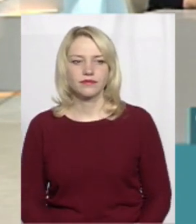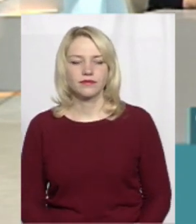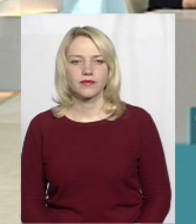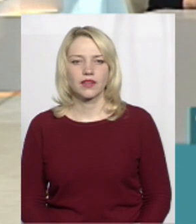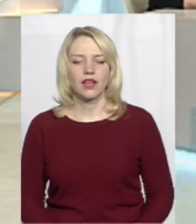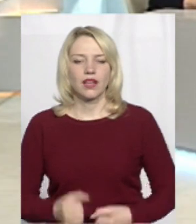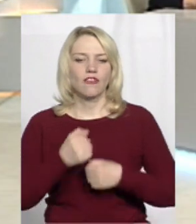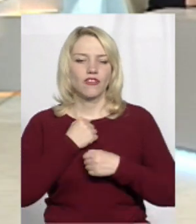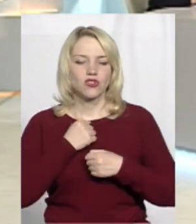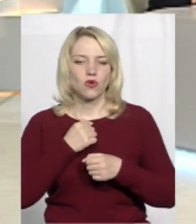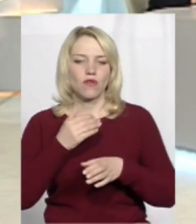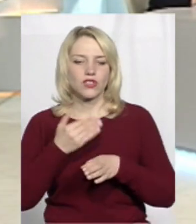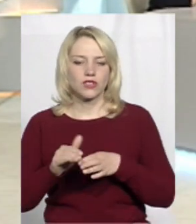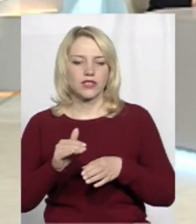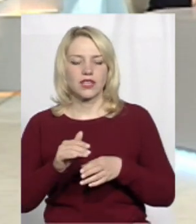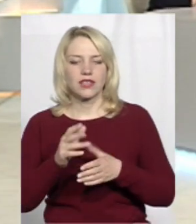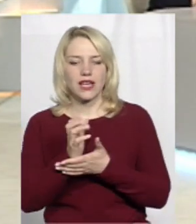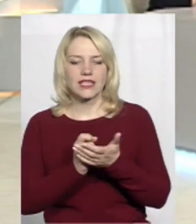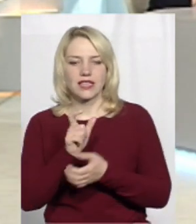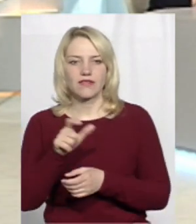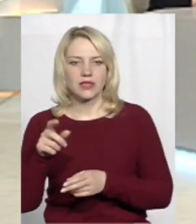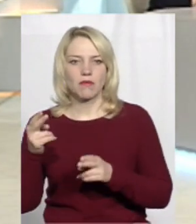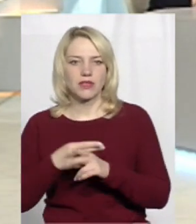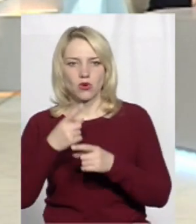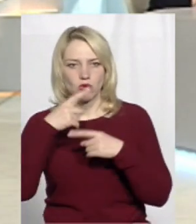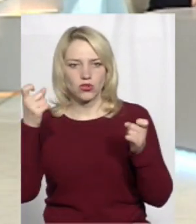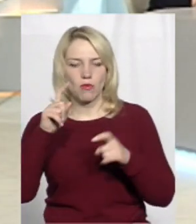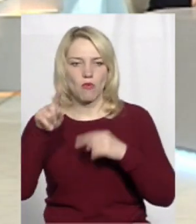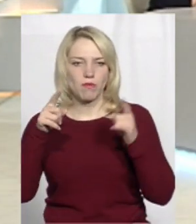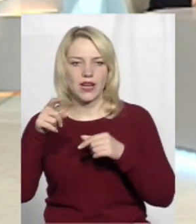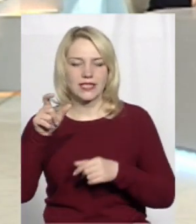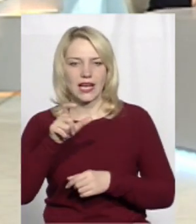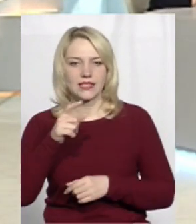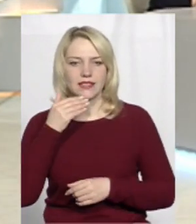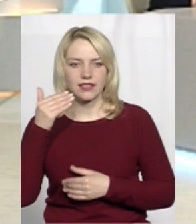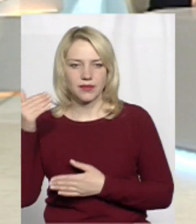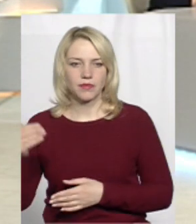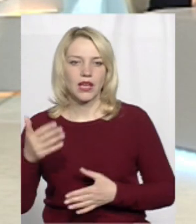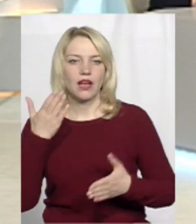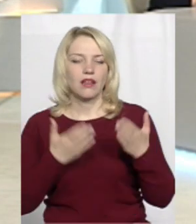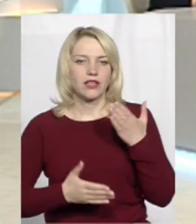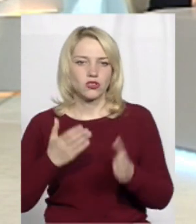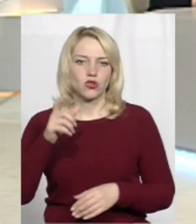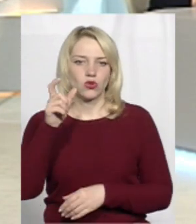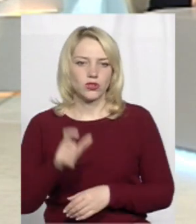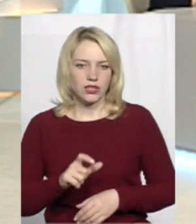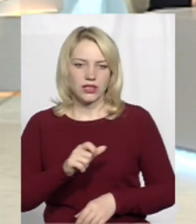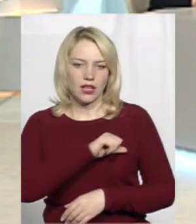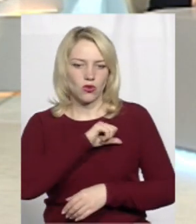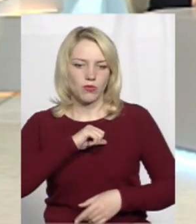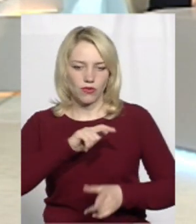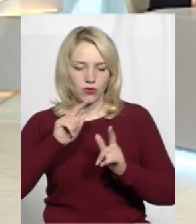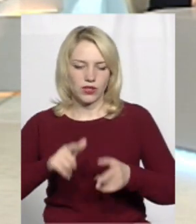військових частин резервістами без зоголошення мобілізації? Я вам скажу так, що, якщо людина в добровольному порядку